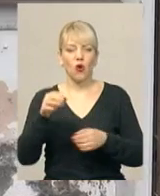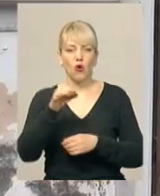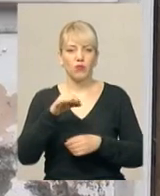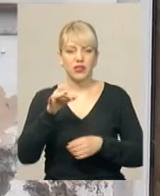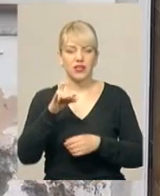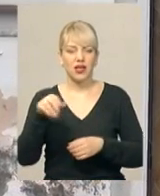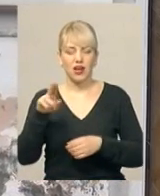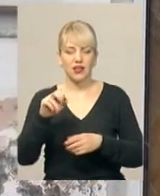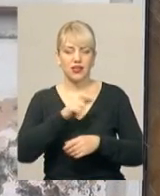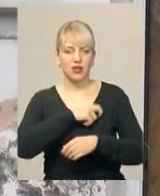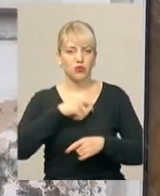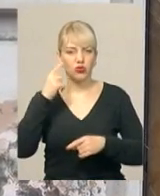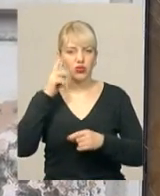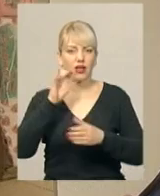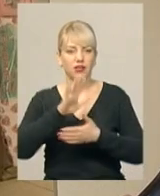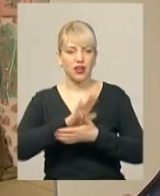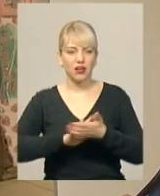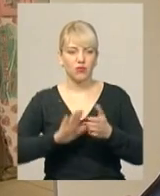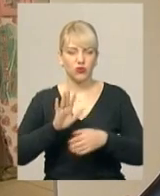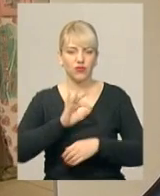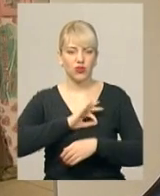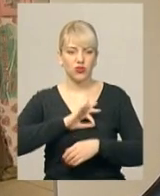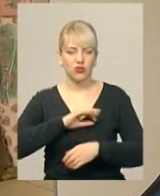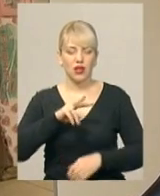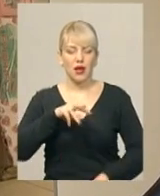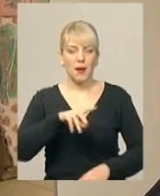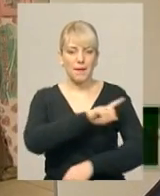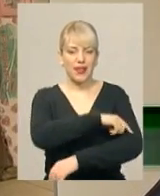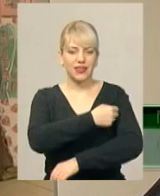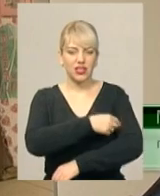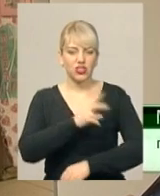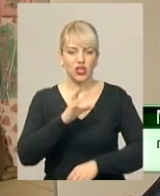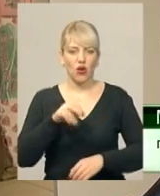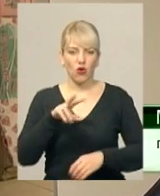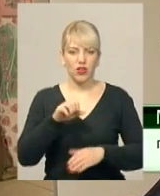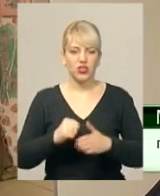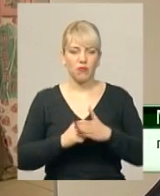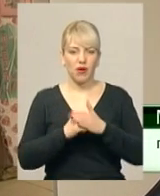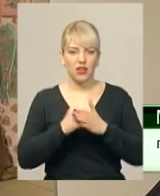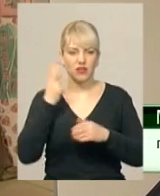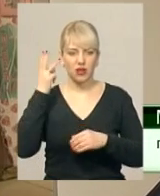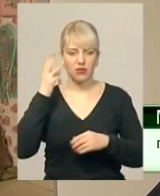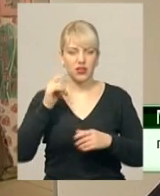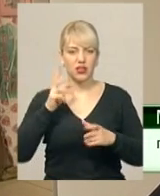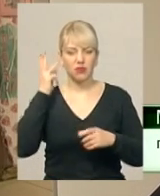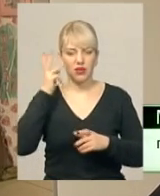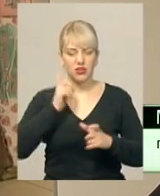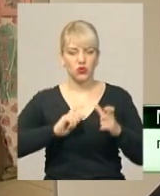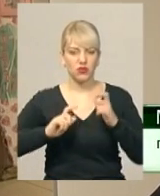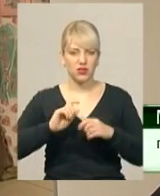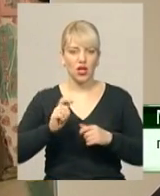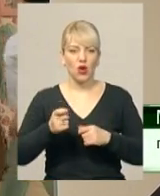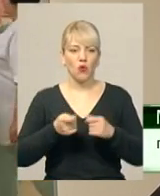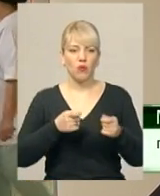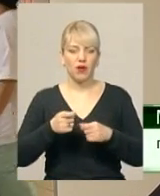зміскують, як надалі використовувати будівлю. Медичний коледж базовий Хмельницький і Хмельницький університет управління і права. Хмельницький